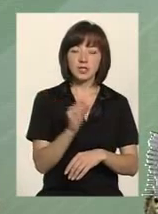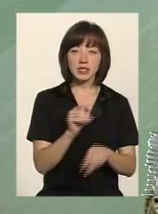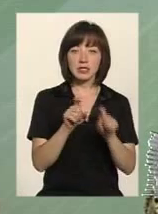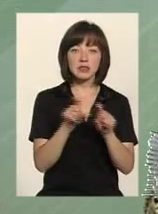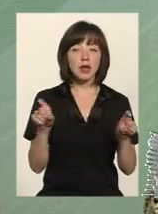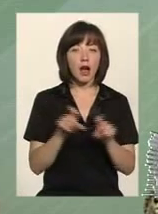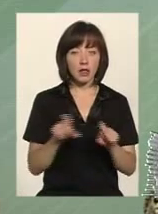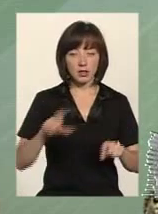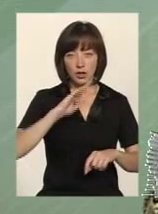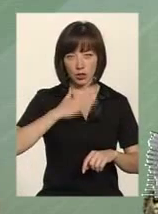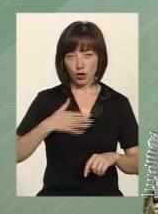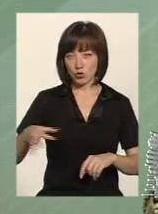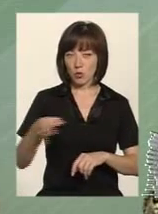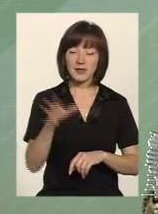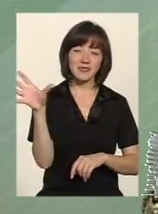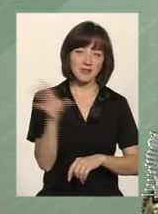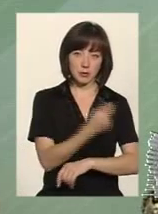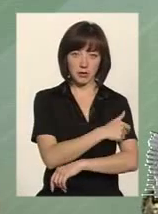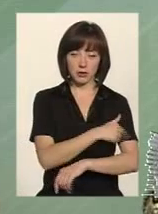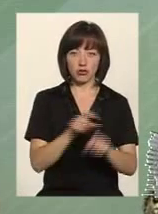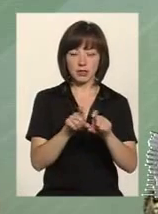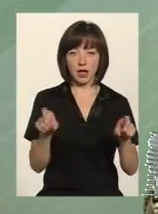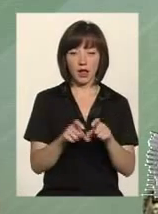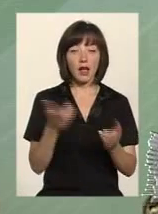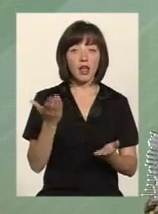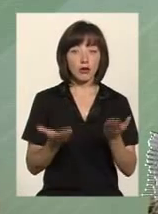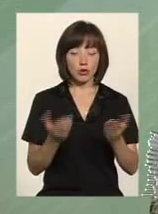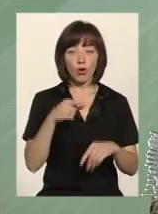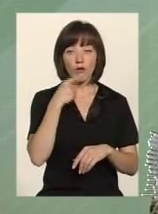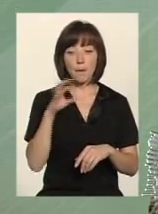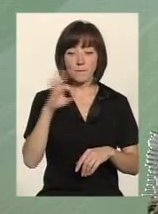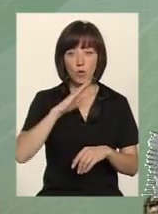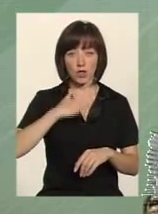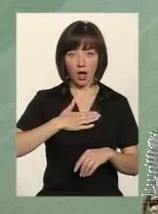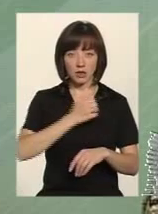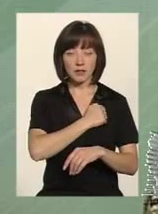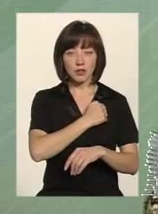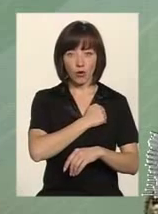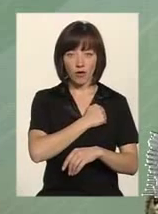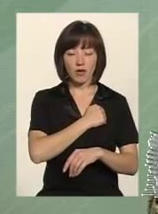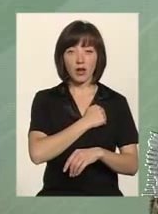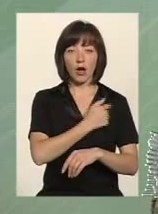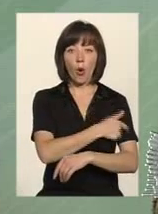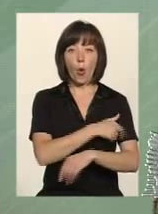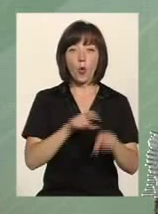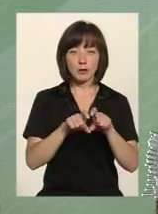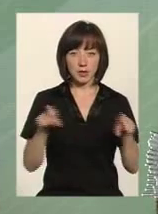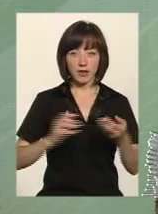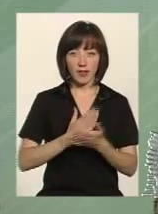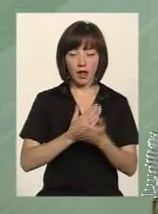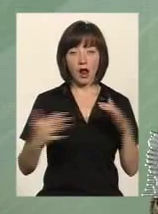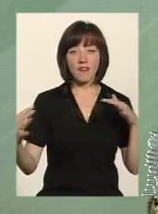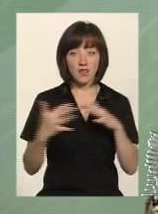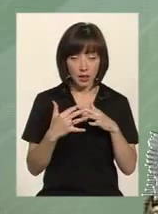закладах нашої області. Якщо ми кажемо зараз, зокрема, про хмельницький обласний госпіталь ветеранів війни,